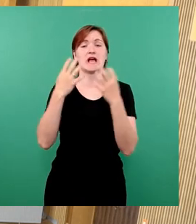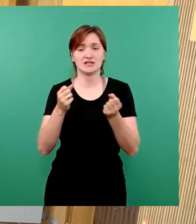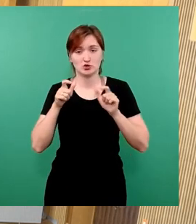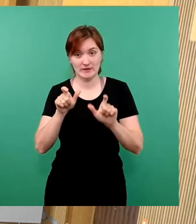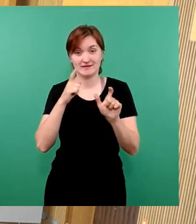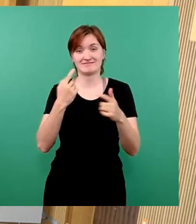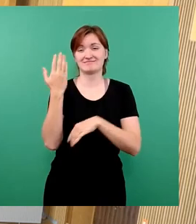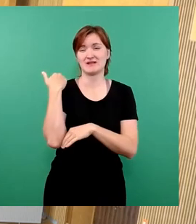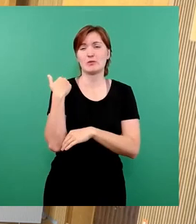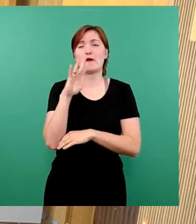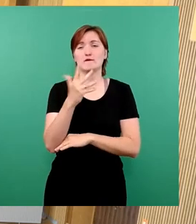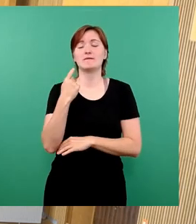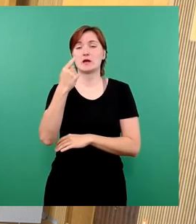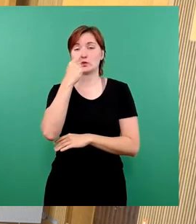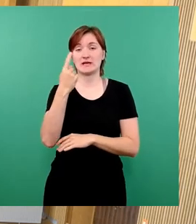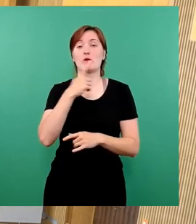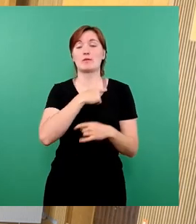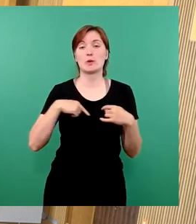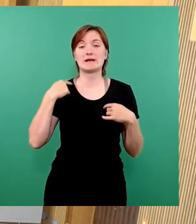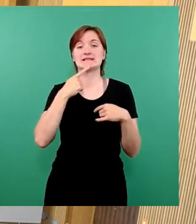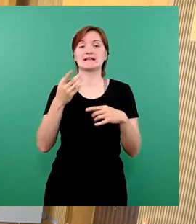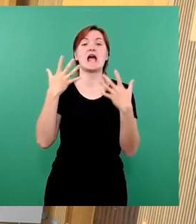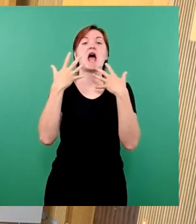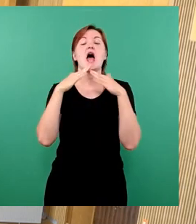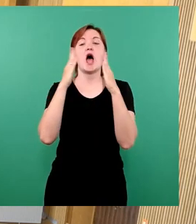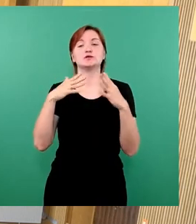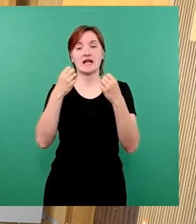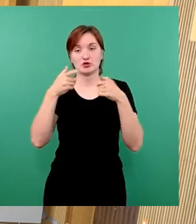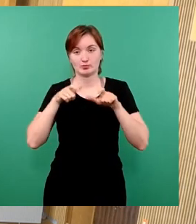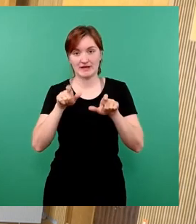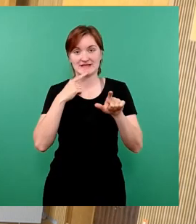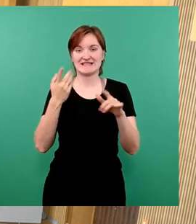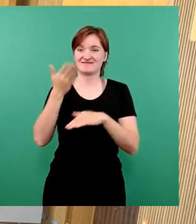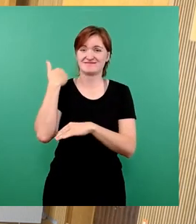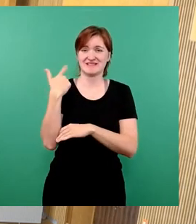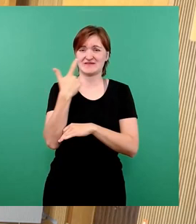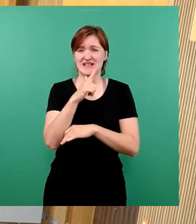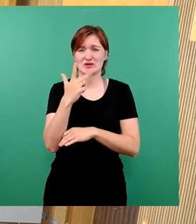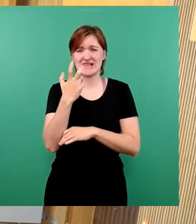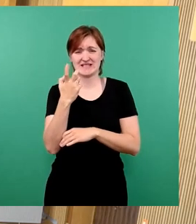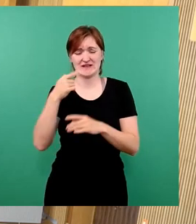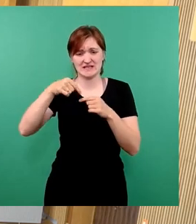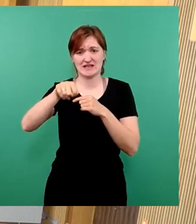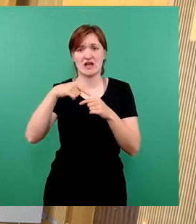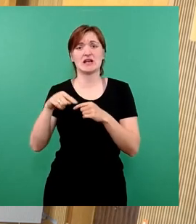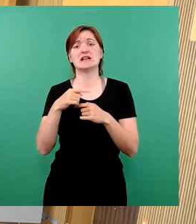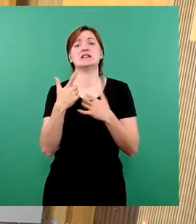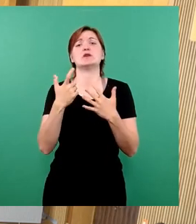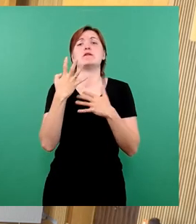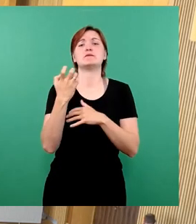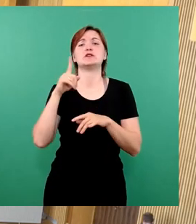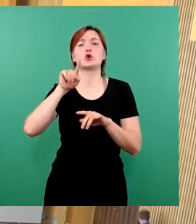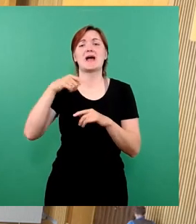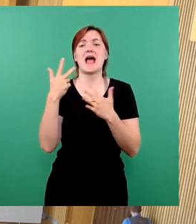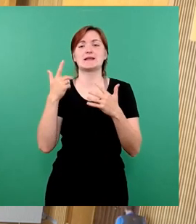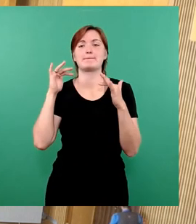Oberbürgermeister eine Haushaltssperre verhängt. Erwartete ungedeckte Mehrkosten 2023 57,8 Millionen Euro, 2024